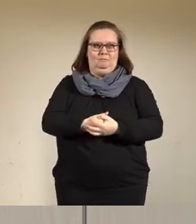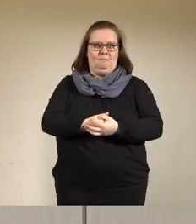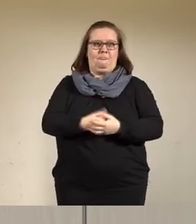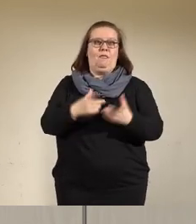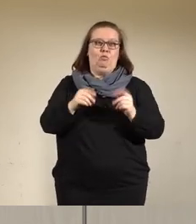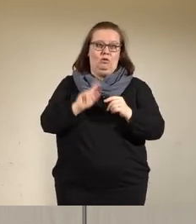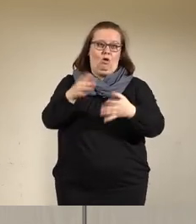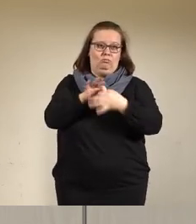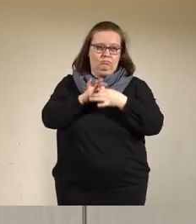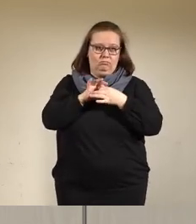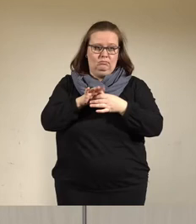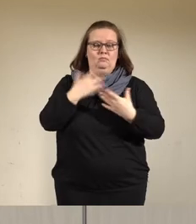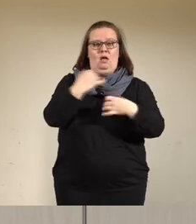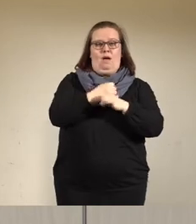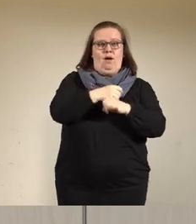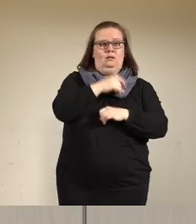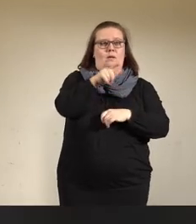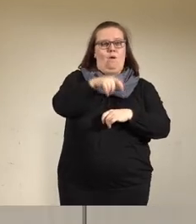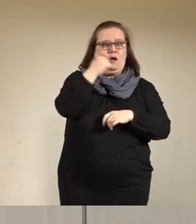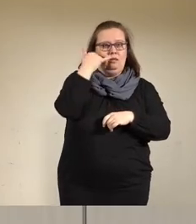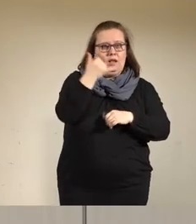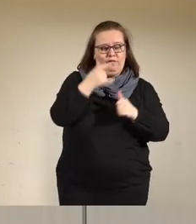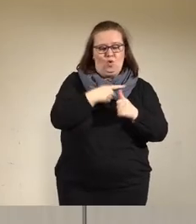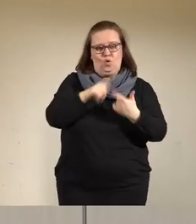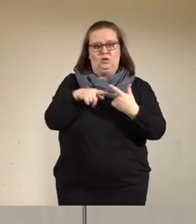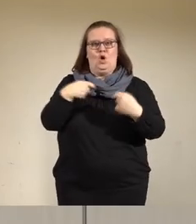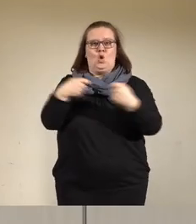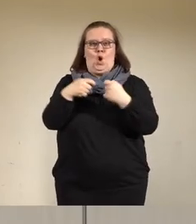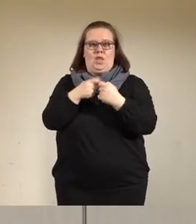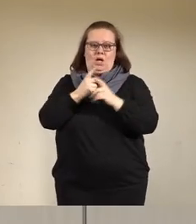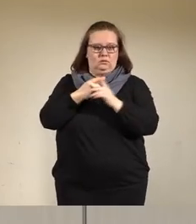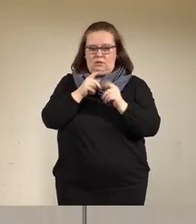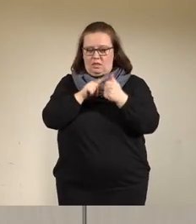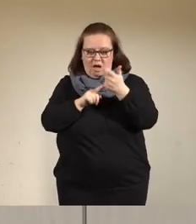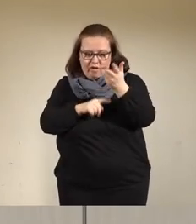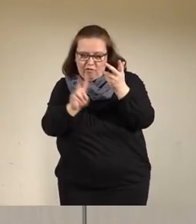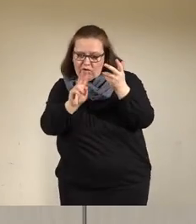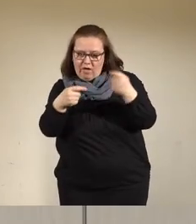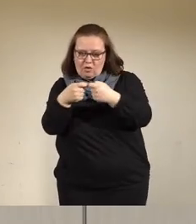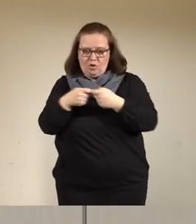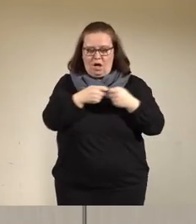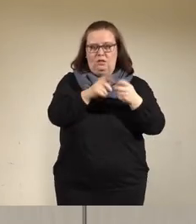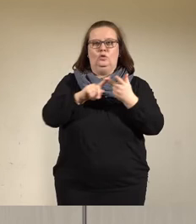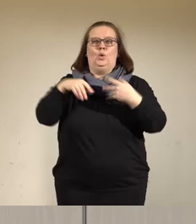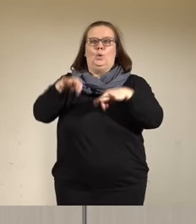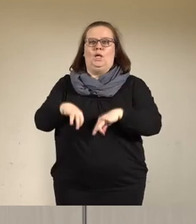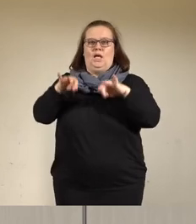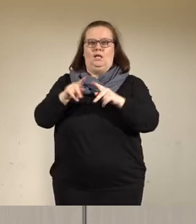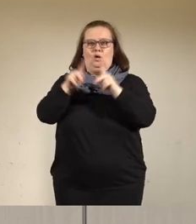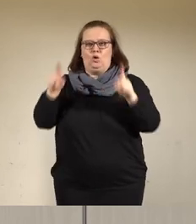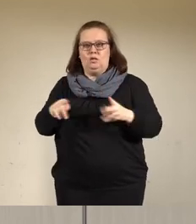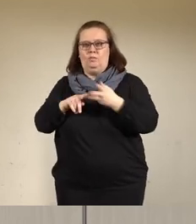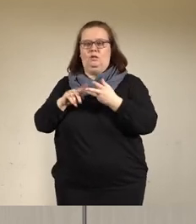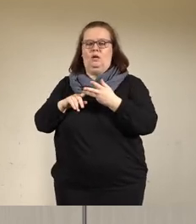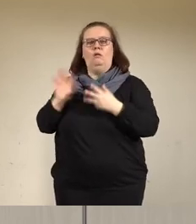Dies gilt für die Arbeit am Bürgertelefon, für die Kontaktnachverfolgung, die Hygienekonzepte, für die Einsatzteams in den